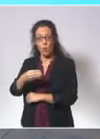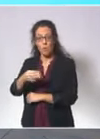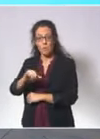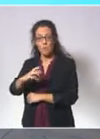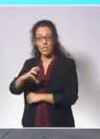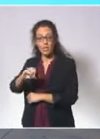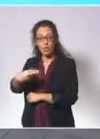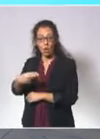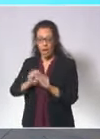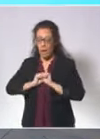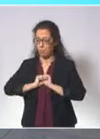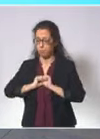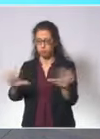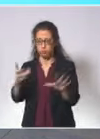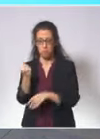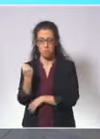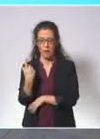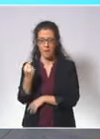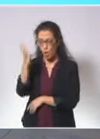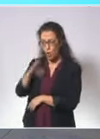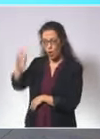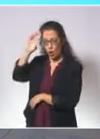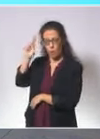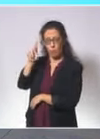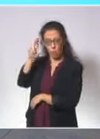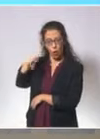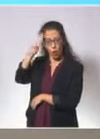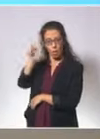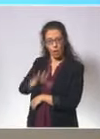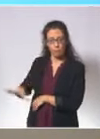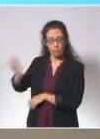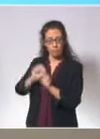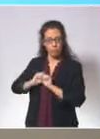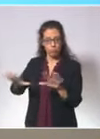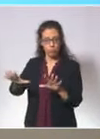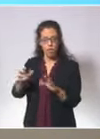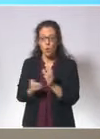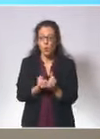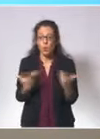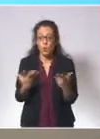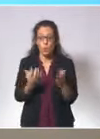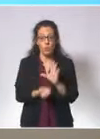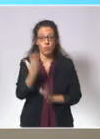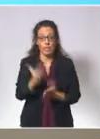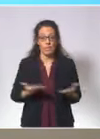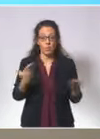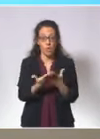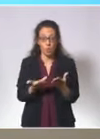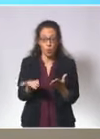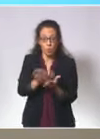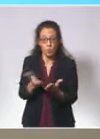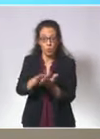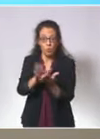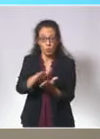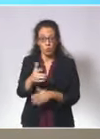à une vitesse fulgurante autour de nous en Europe, avec un nombre de cas qui double tous les deux à trois jours.